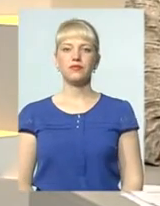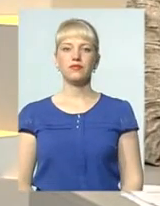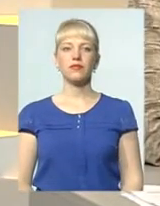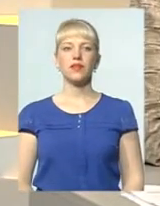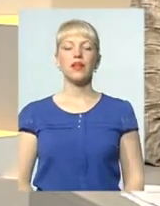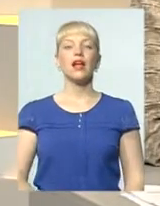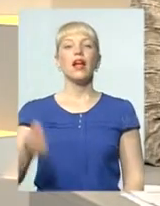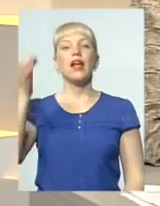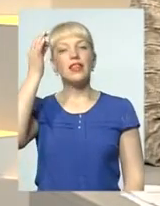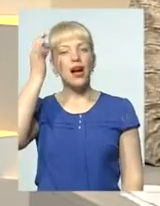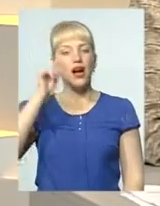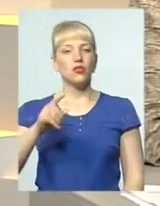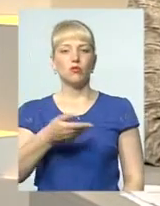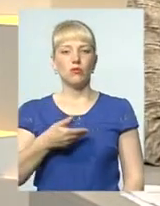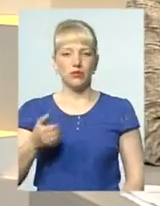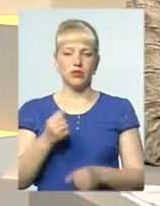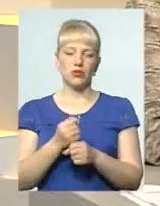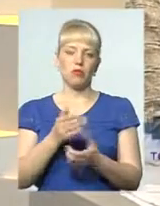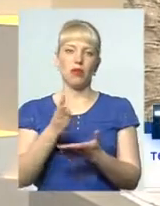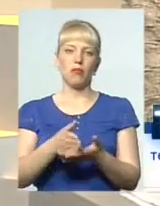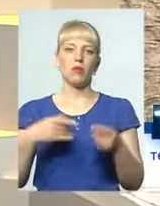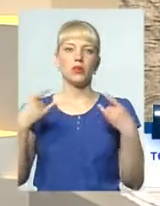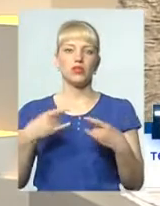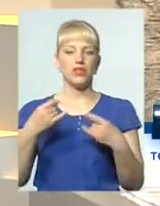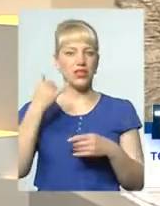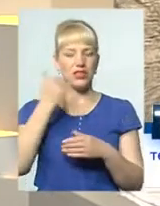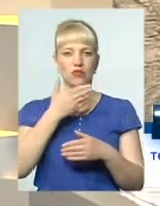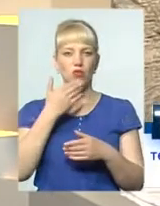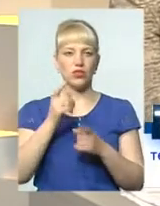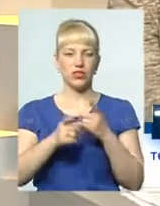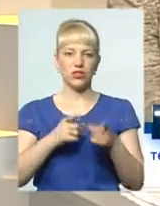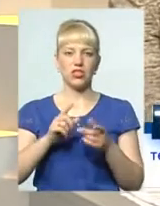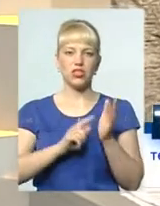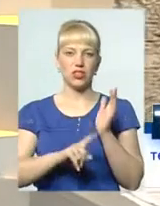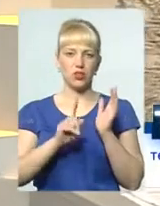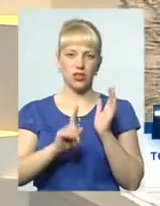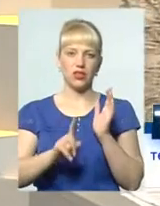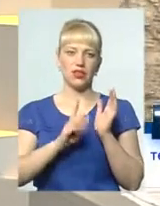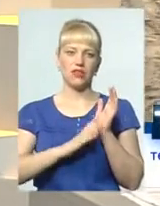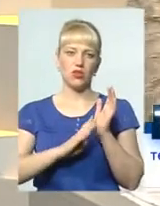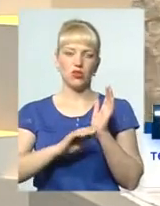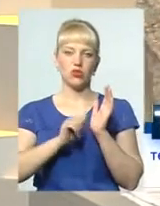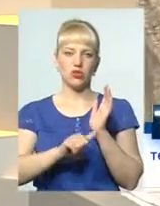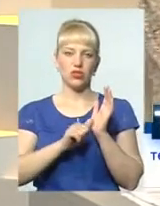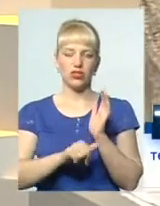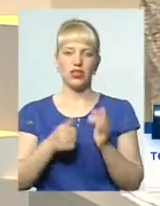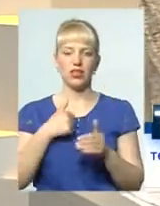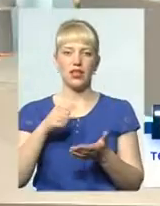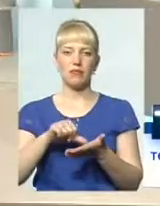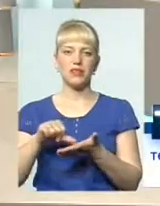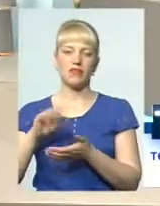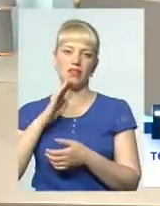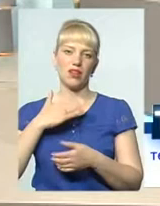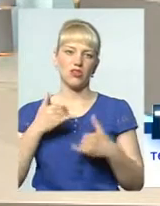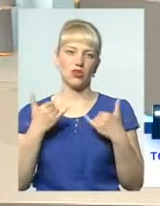Нагадуємо глядачам, працюємо для вас в прямому ефірі. Телефонні зміни 61 90 60. А я представляю наших сьогоднішніх гостей.